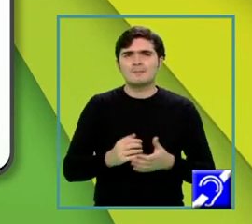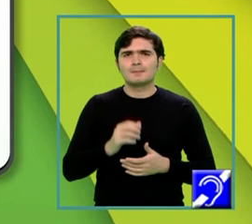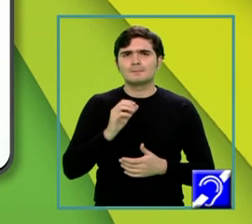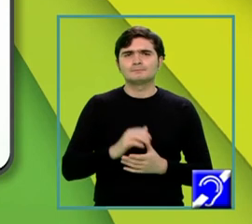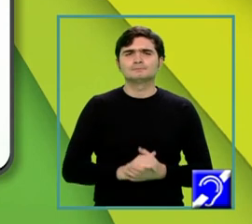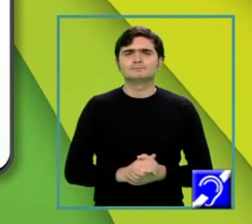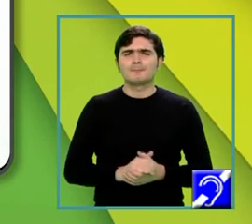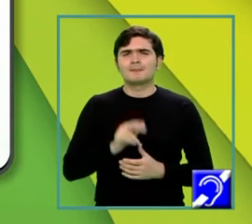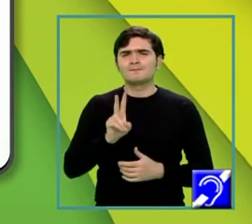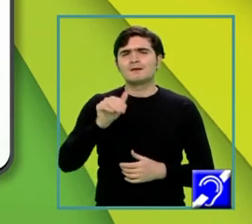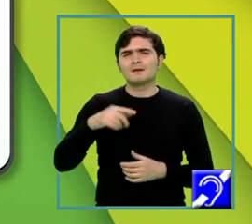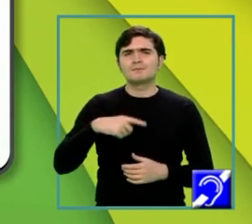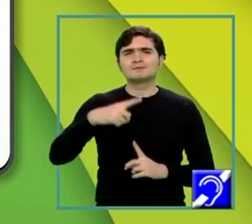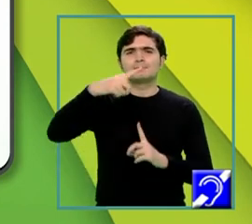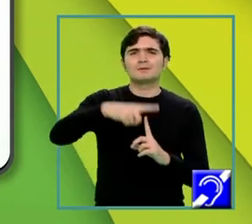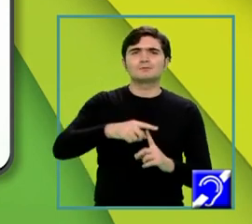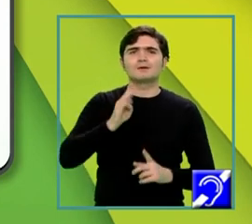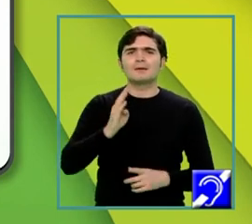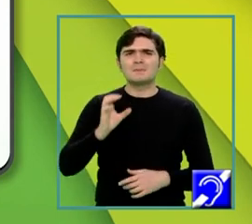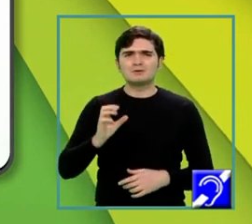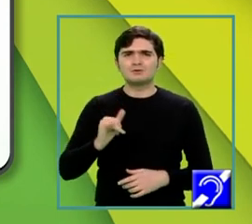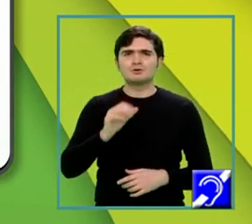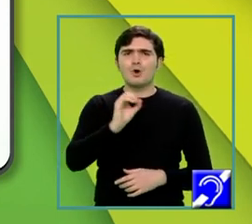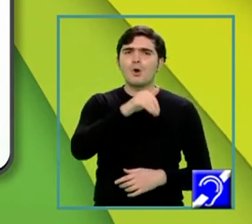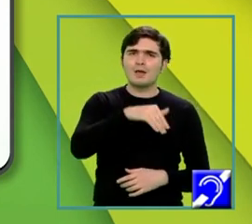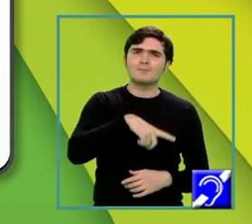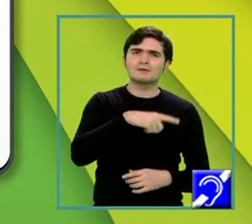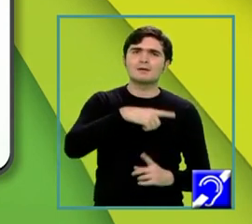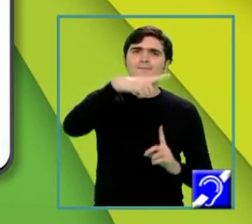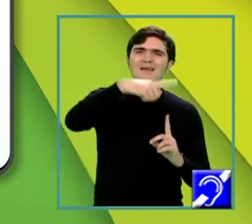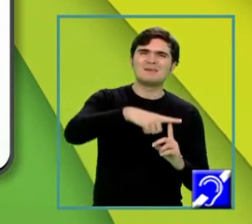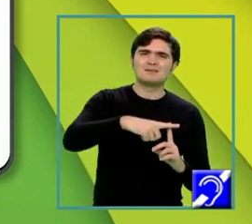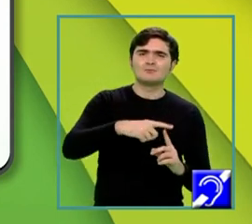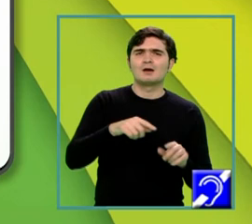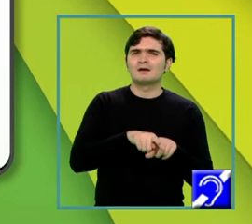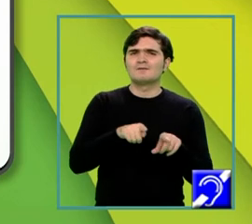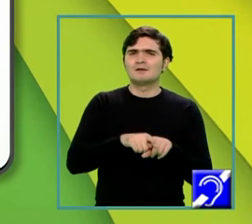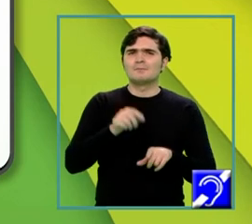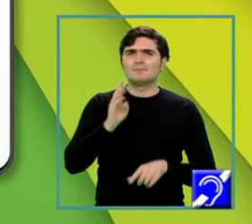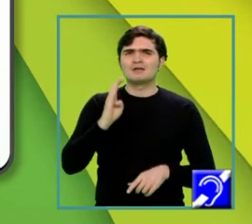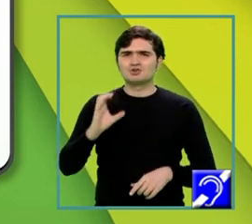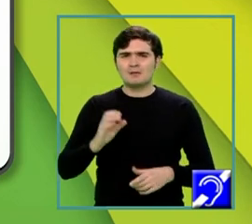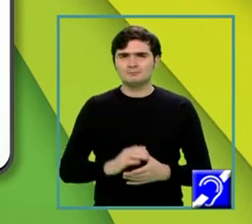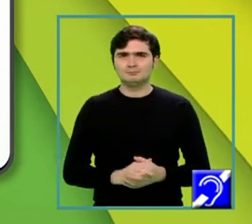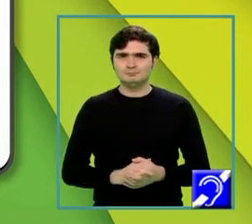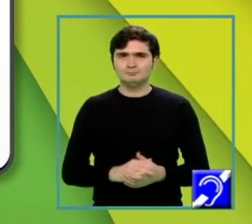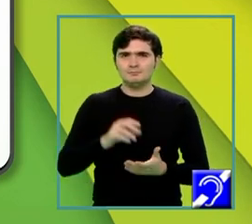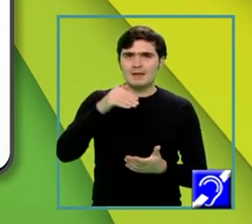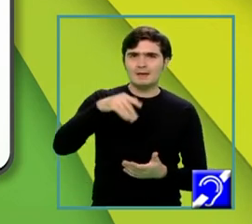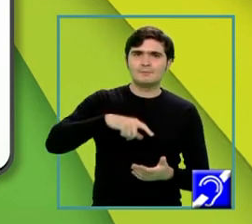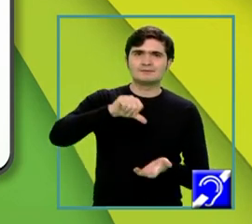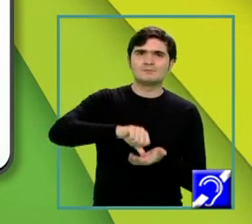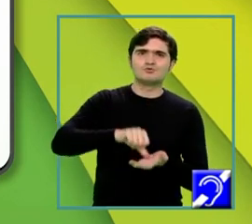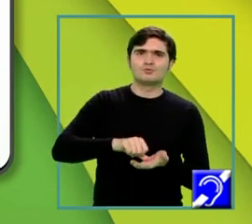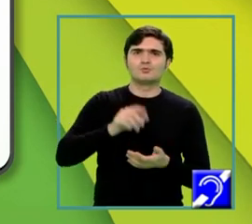VM, VM este perpendiculară pe BC și OM este perpendiculară de asemenea pe BC, M fiind mijlocul latării BC.